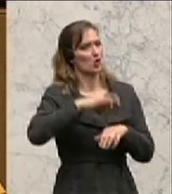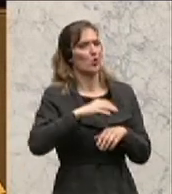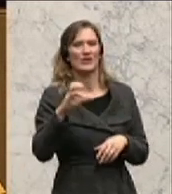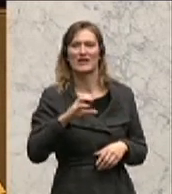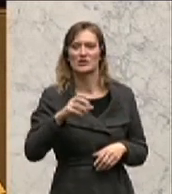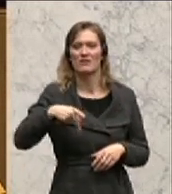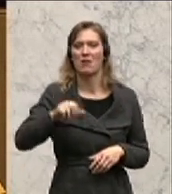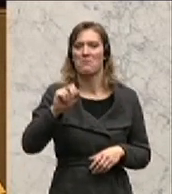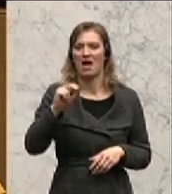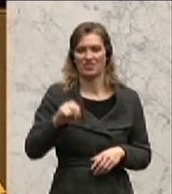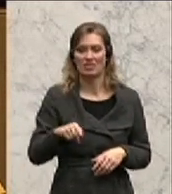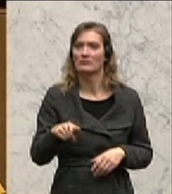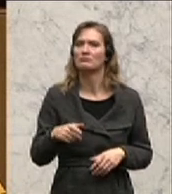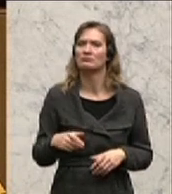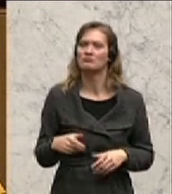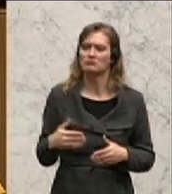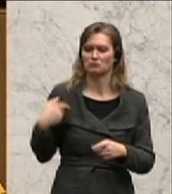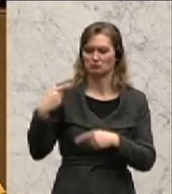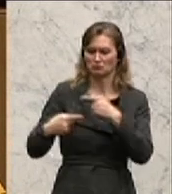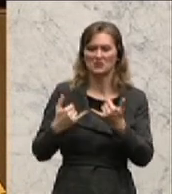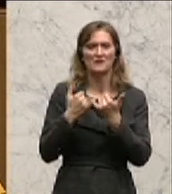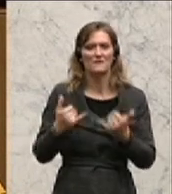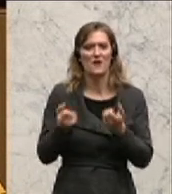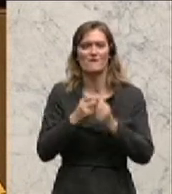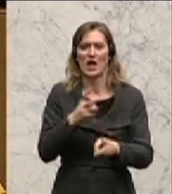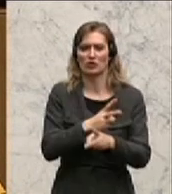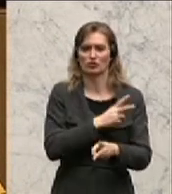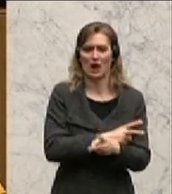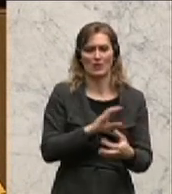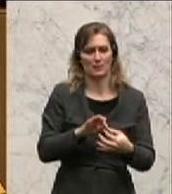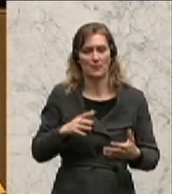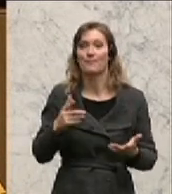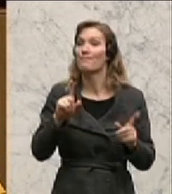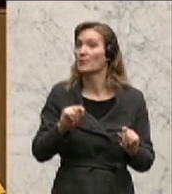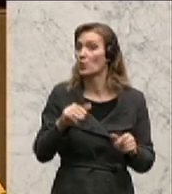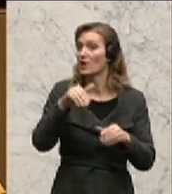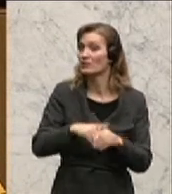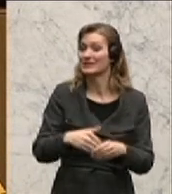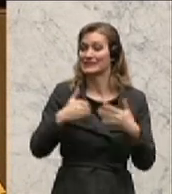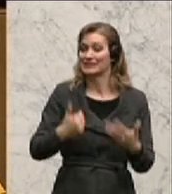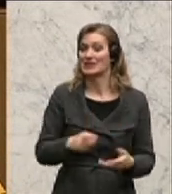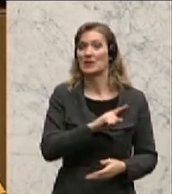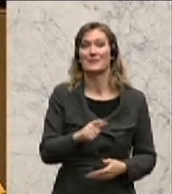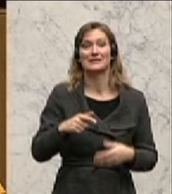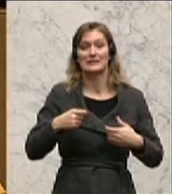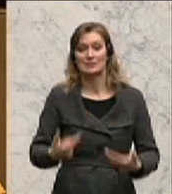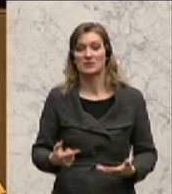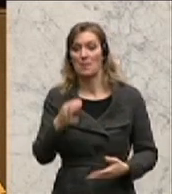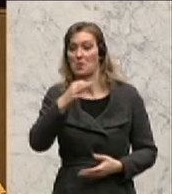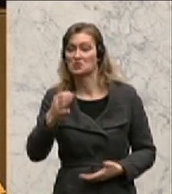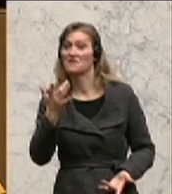Christoph Pan, Sezession im Sinne eines Freistaates gemeint, bedeutet mit 60 bis 70%iger